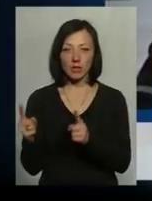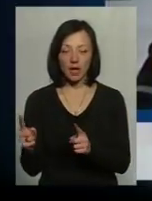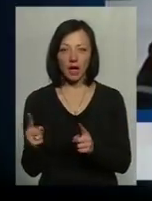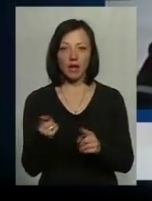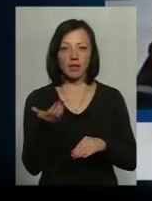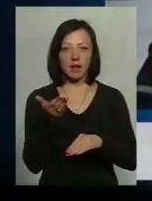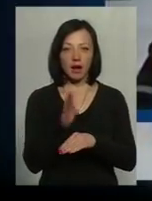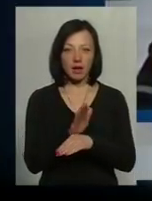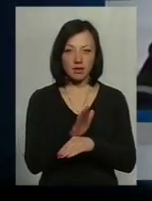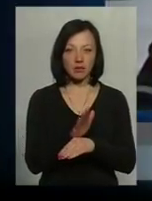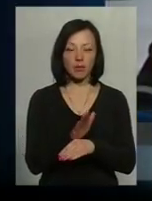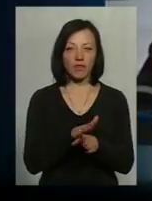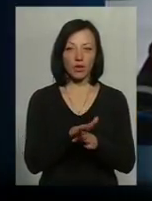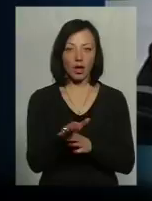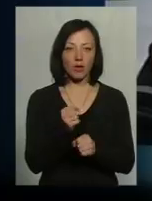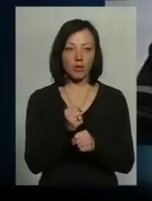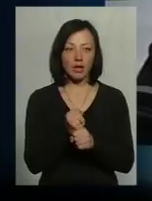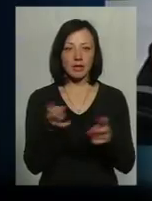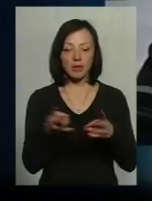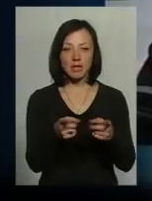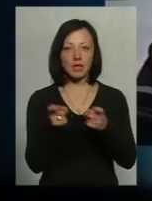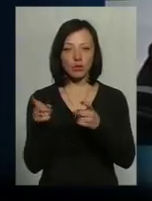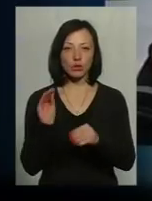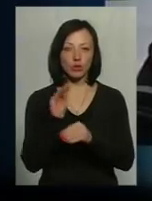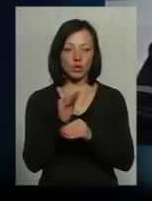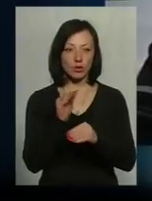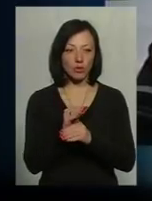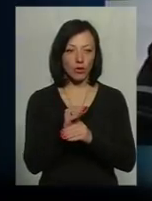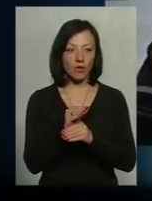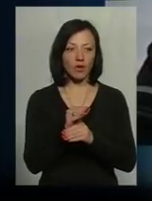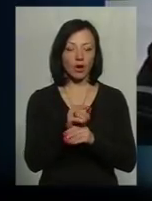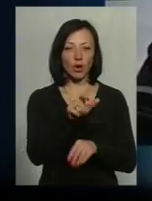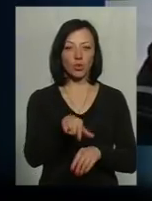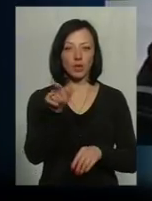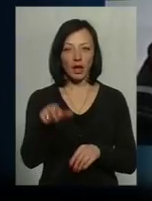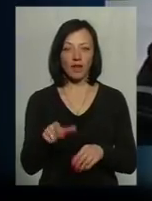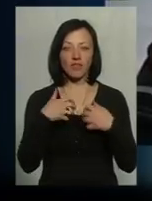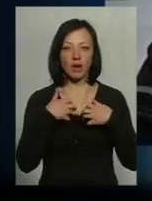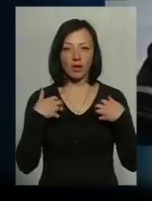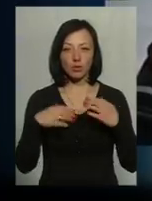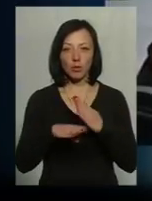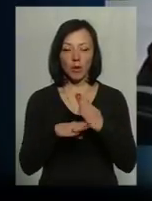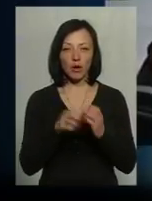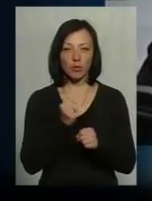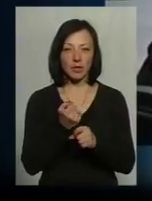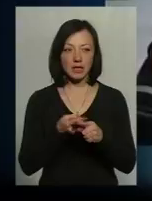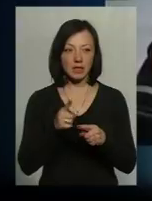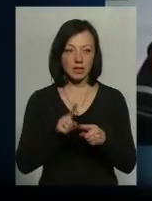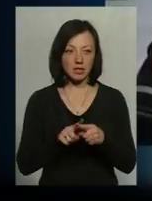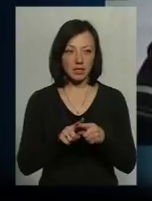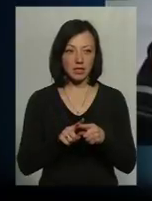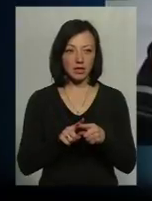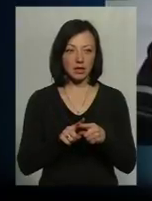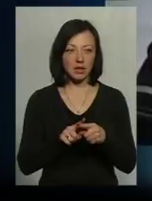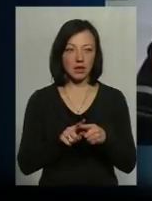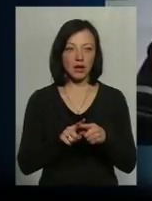залучати додатково робочі люди. Це в хвариництві, ті, хто допомагають нам робити санації, допомагають